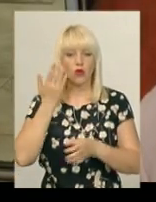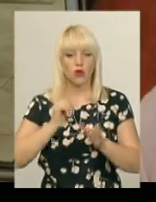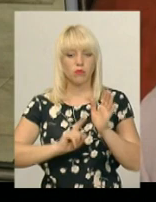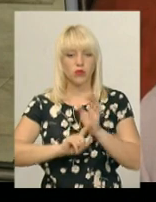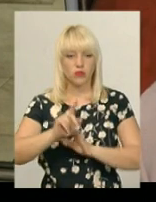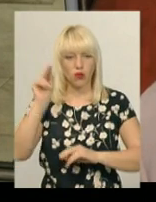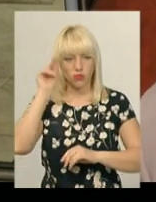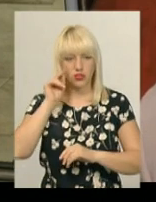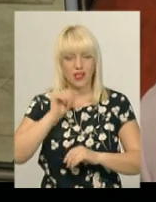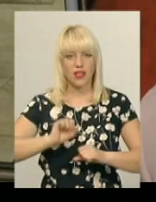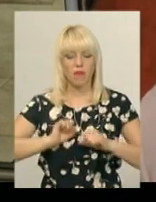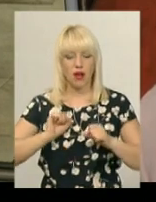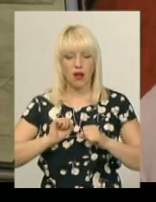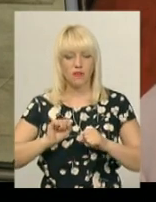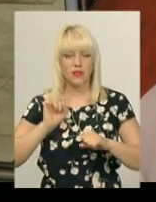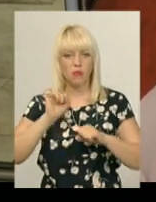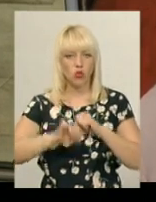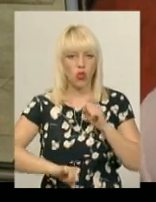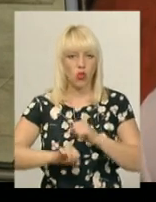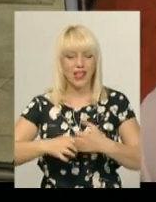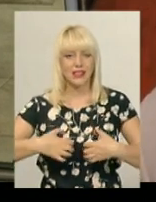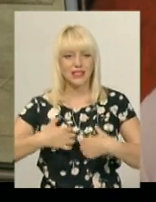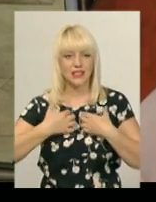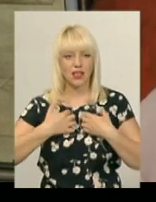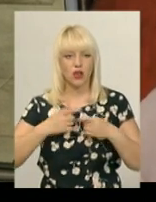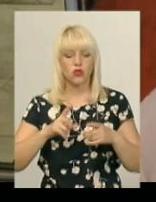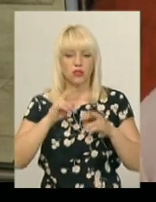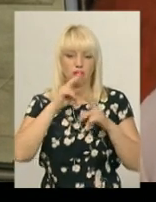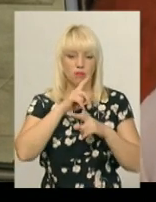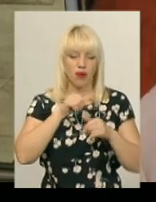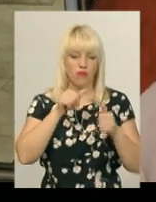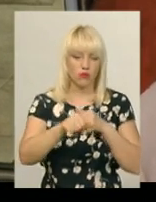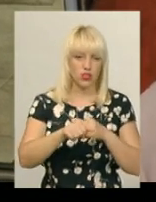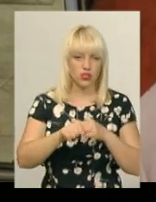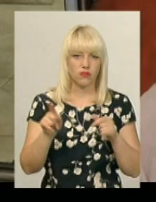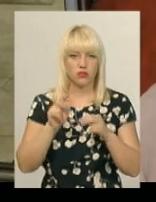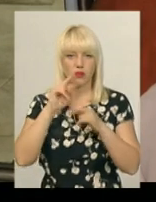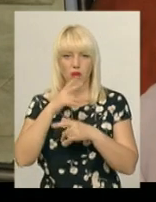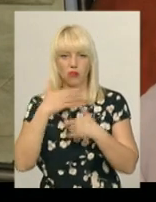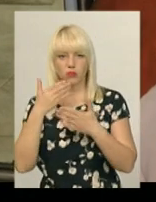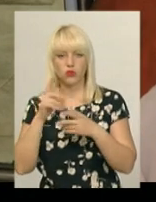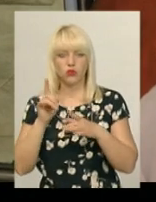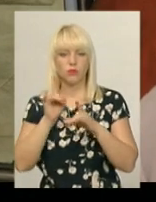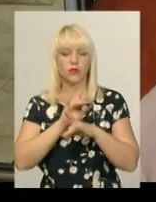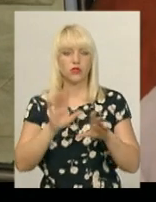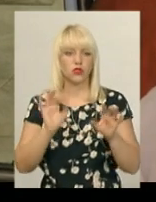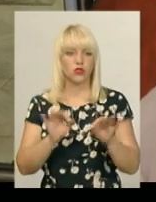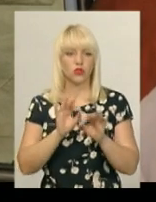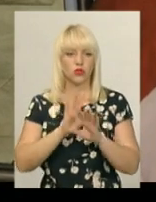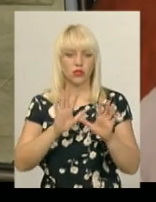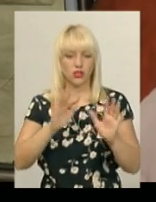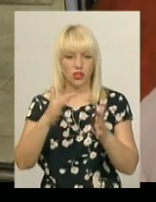подолати страх. Страх перед тим, що щось не те натиснув, щось не те увімкнув, а без чого не сталося. А потім вже